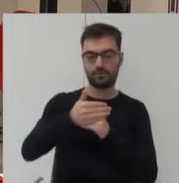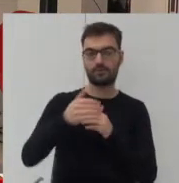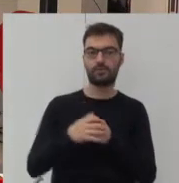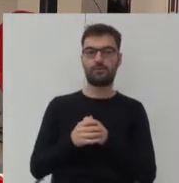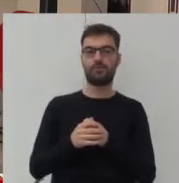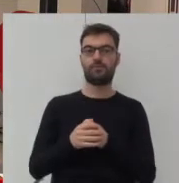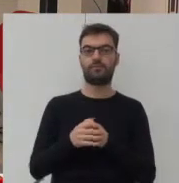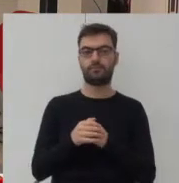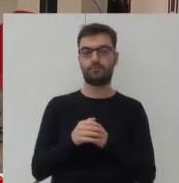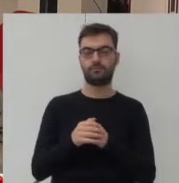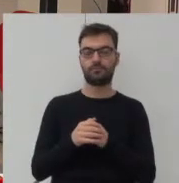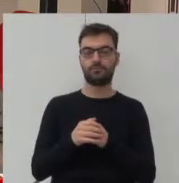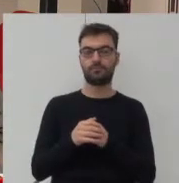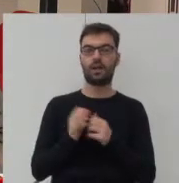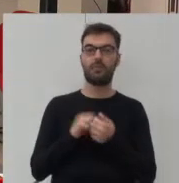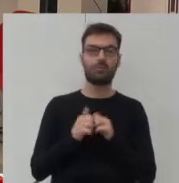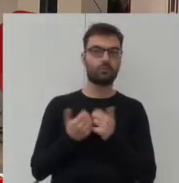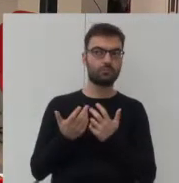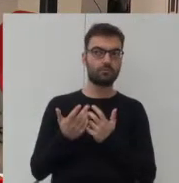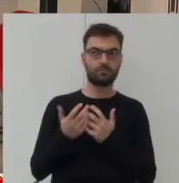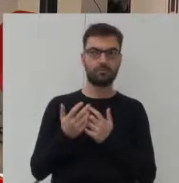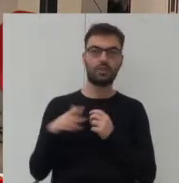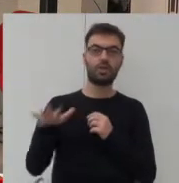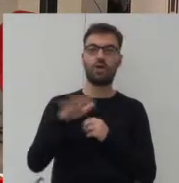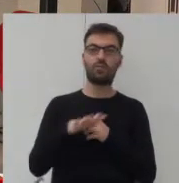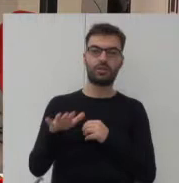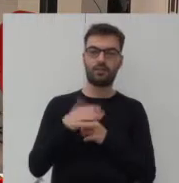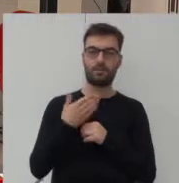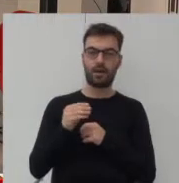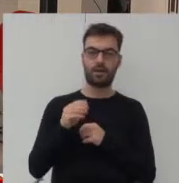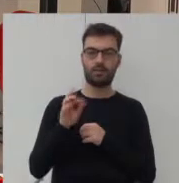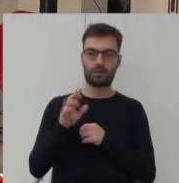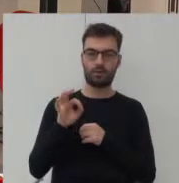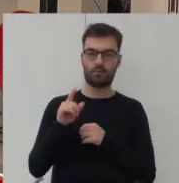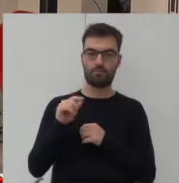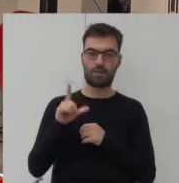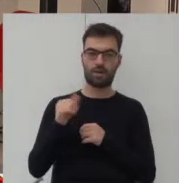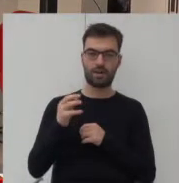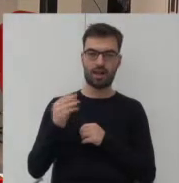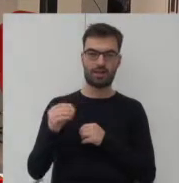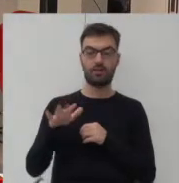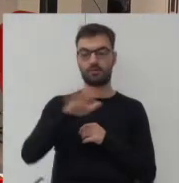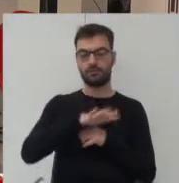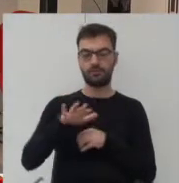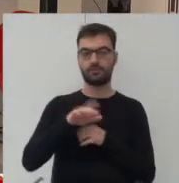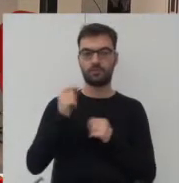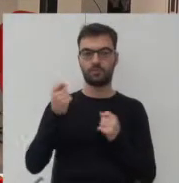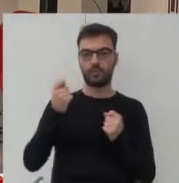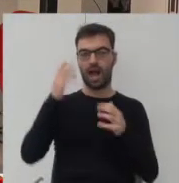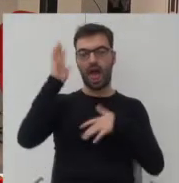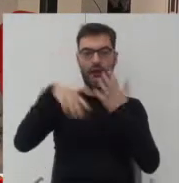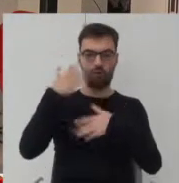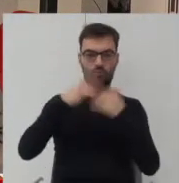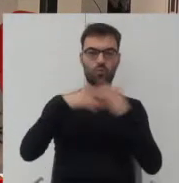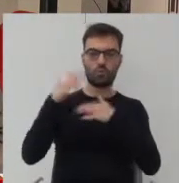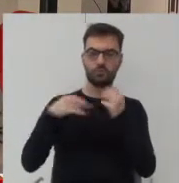aglomeracji, bądź obszarów metropolitarnych. Na tych właśnie obszarach pojawia się pewnego rodzaju chaos urbanistyczny,